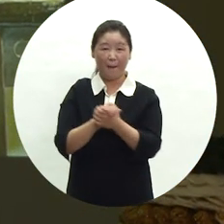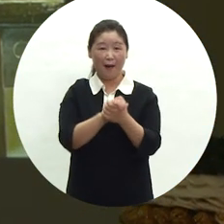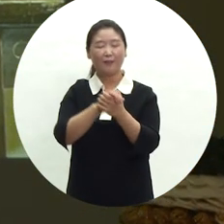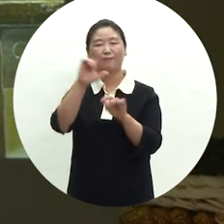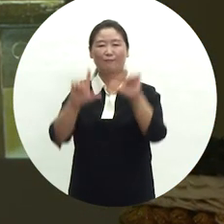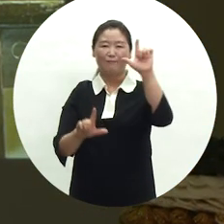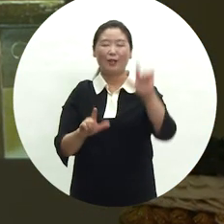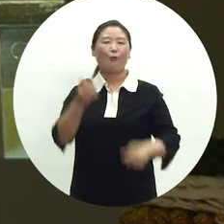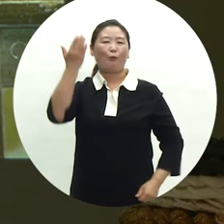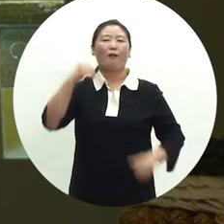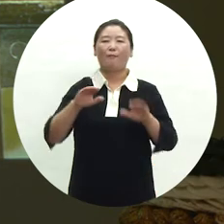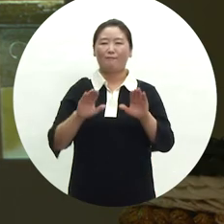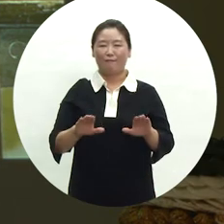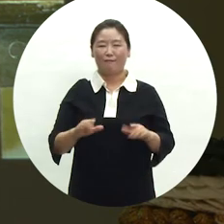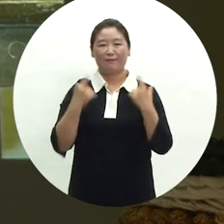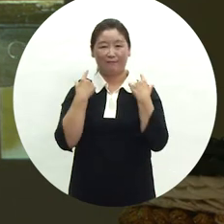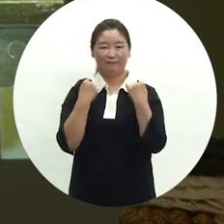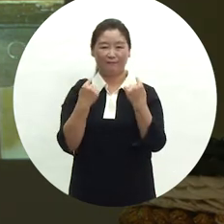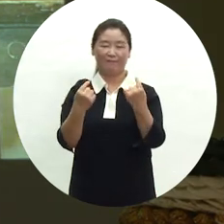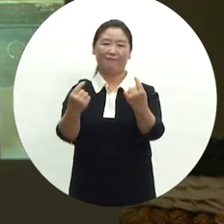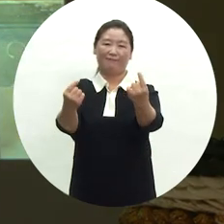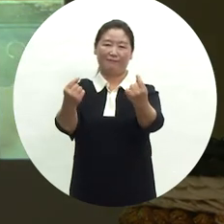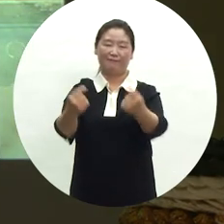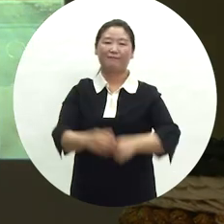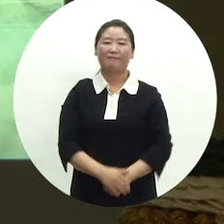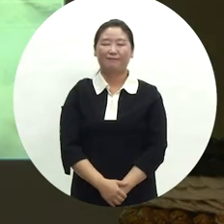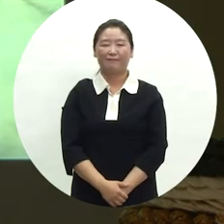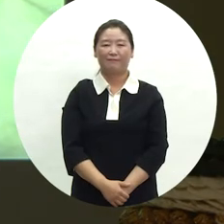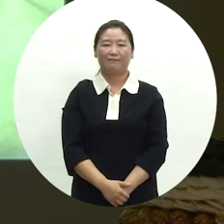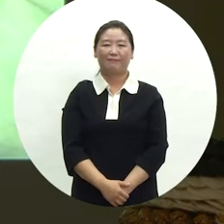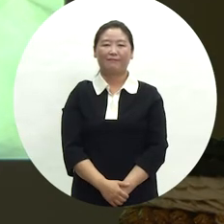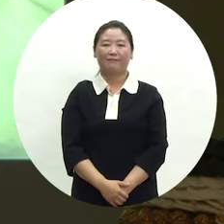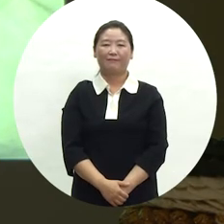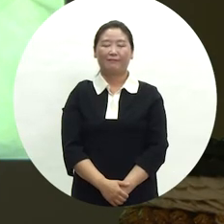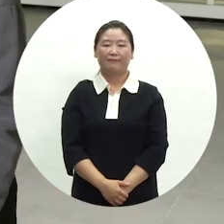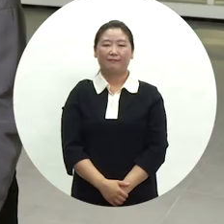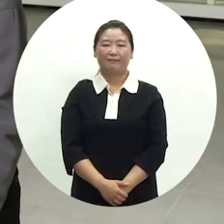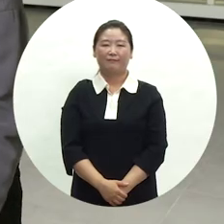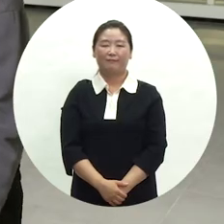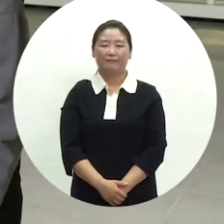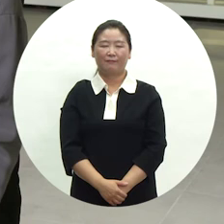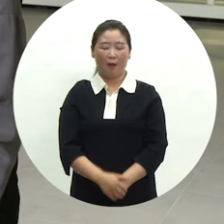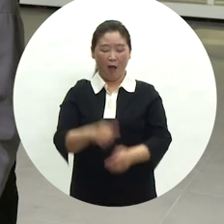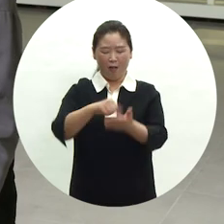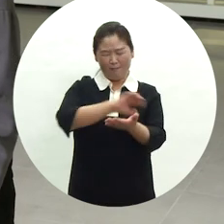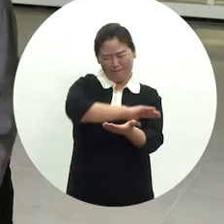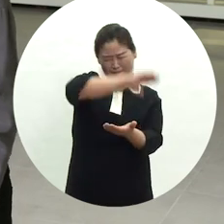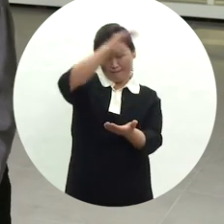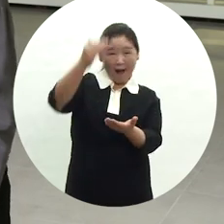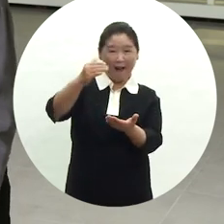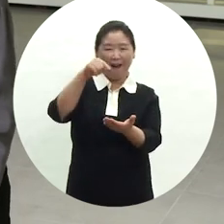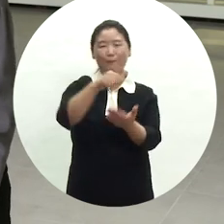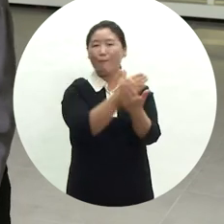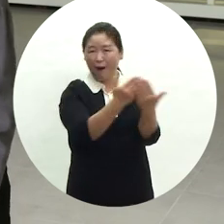모습은 예나 지금이나 크게 다르지 않음을 전달하고 있습니다. 방대한 유물과 자료가